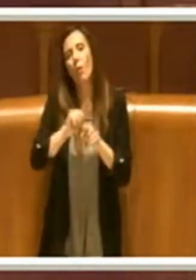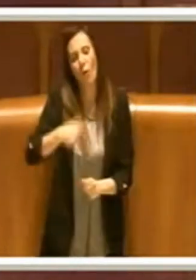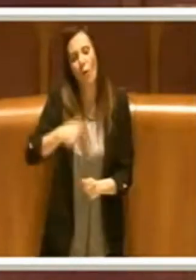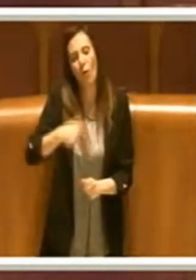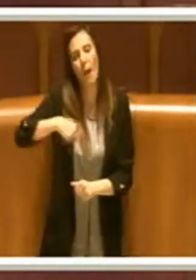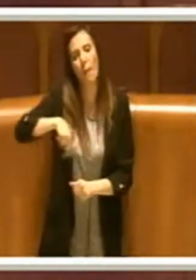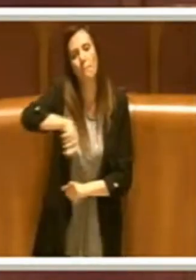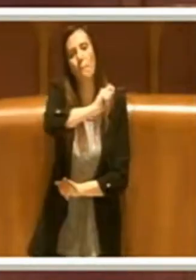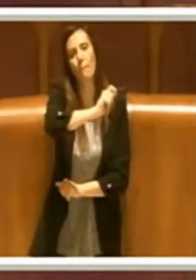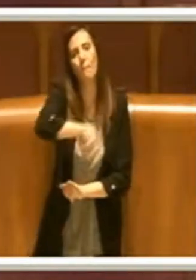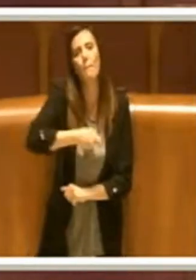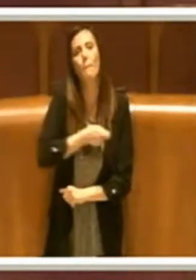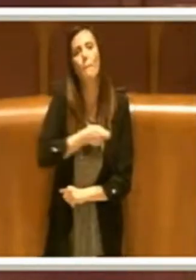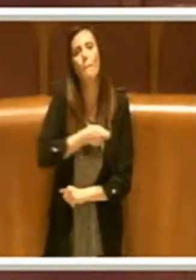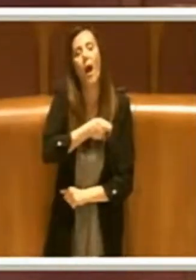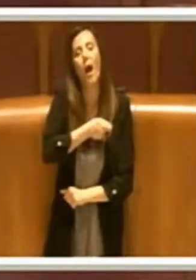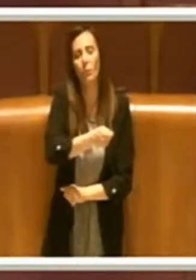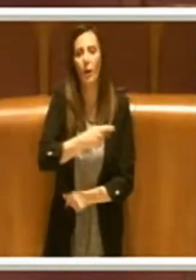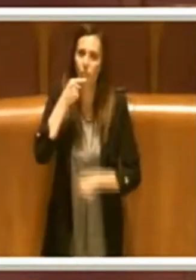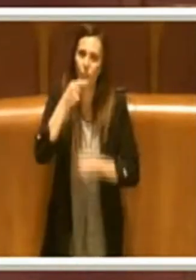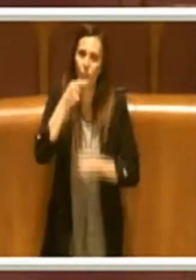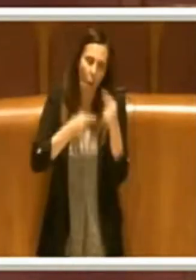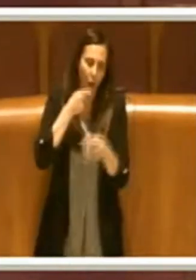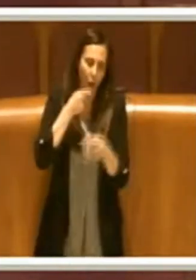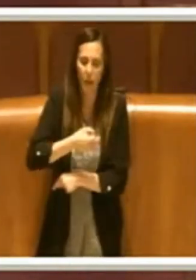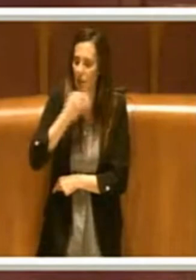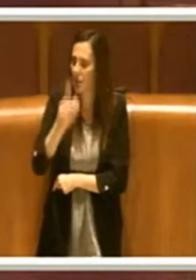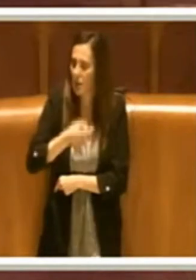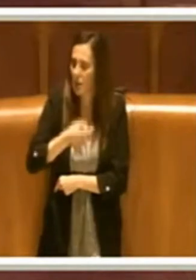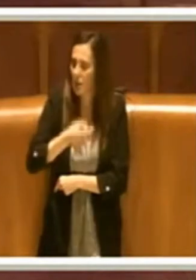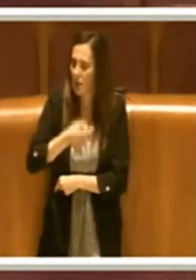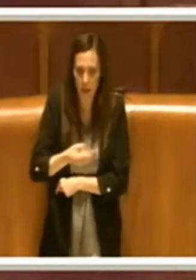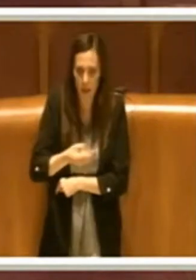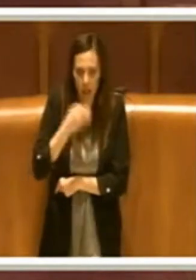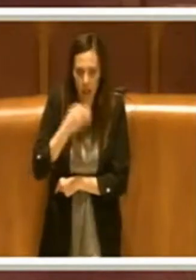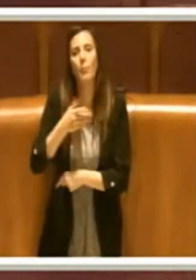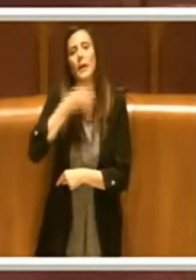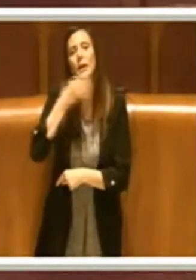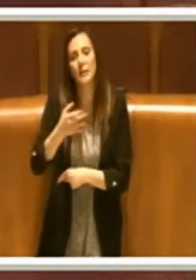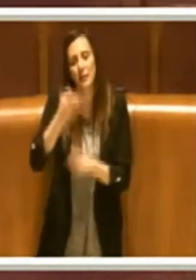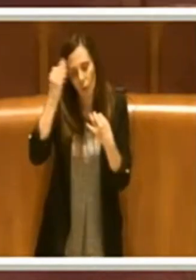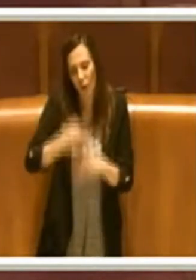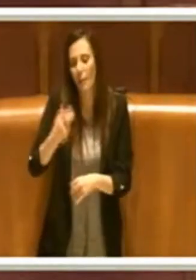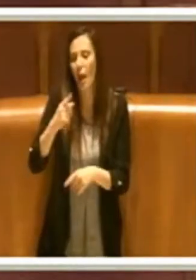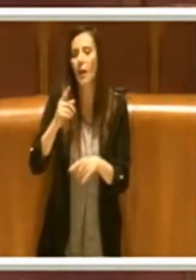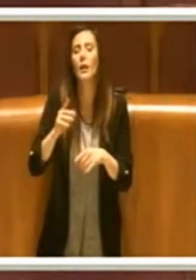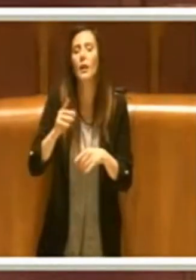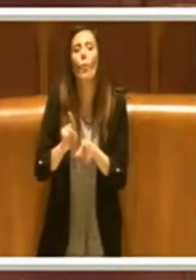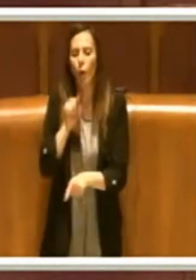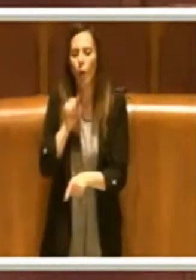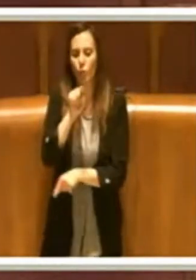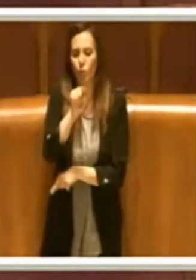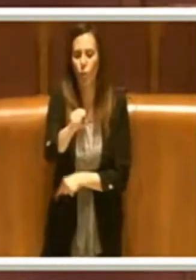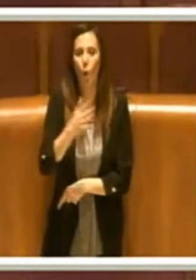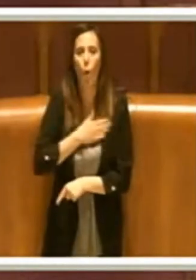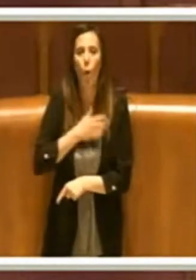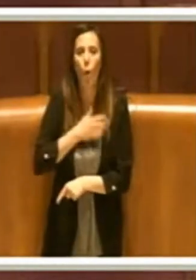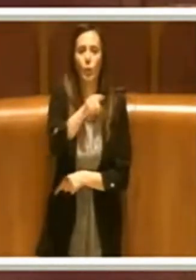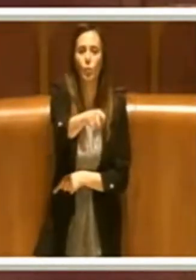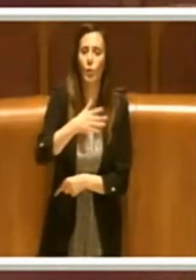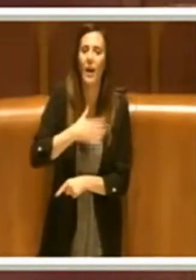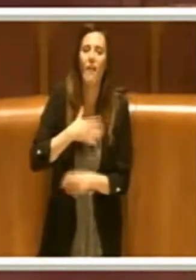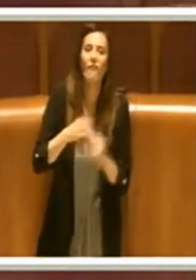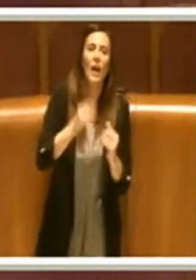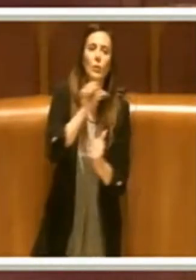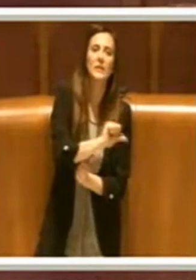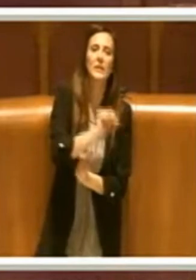al di là delle polemiche, le polemiche ci saranno, sicuramente si punterà il dito su quello che si è fatto, non si è fatto,